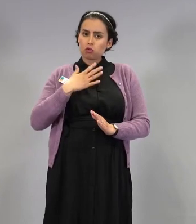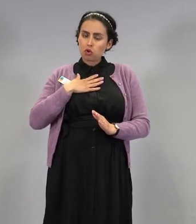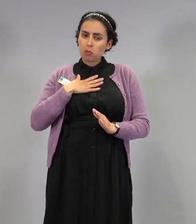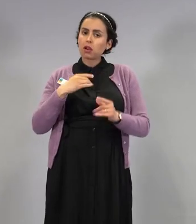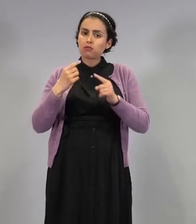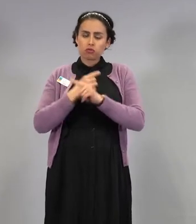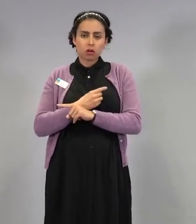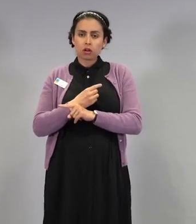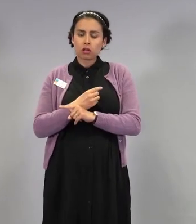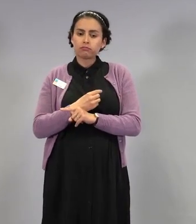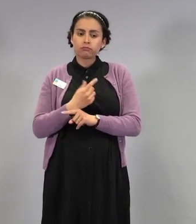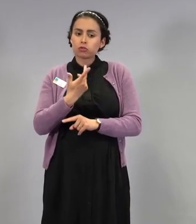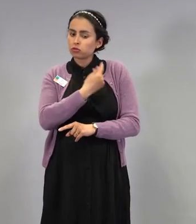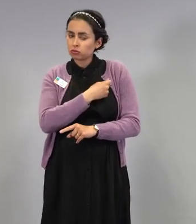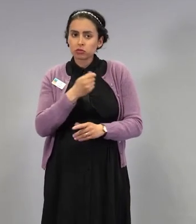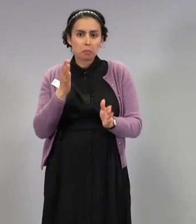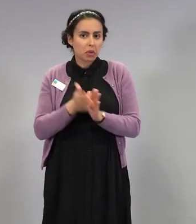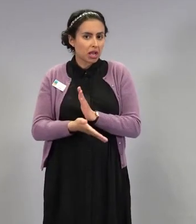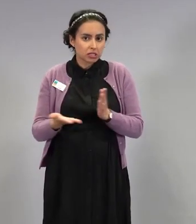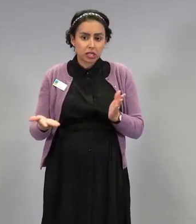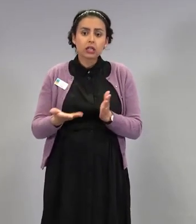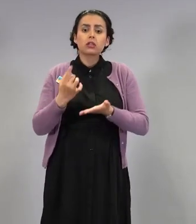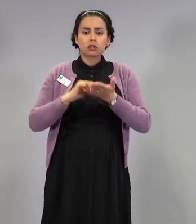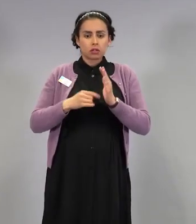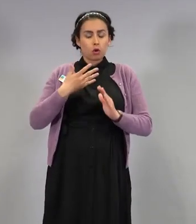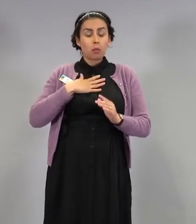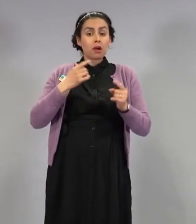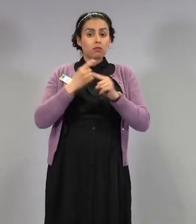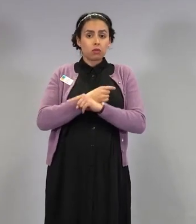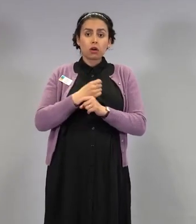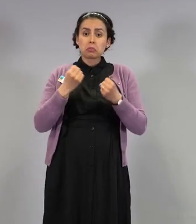oma vuoro tulee, eli menettääkö vuoronsa?